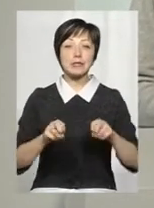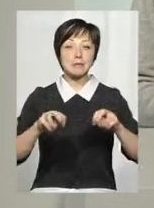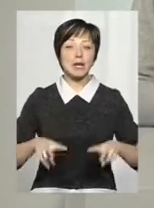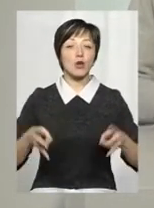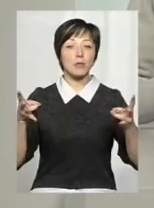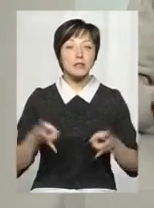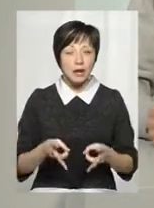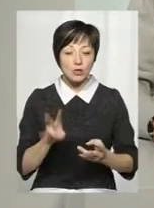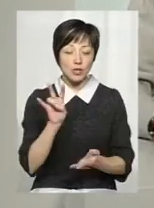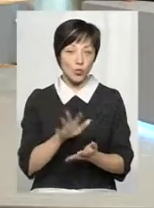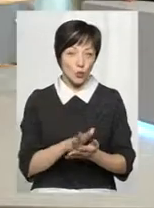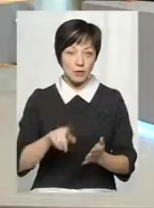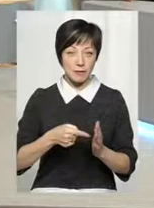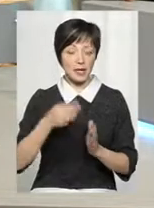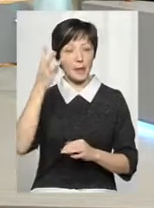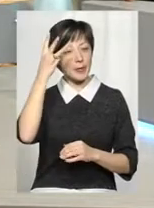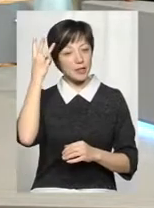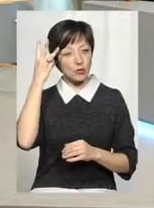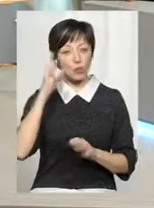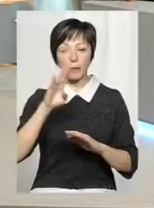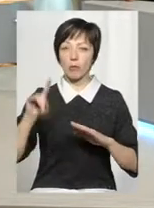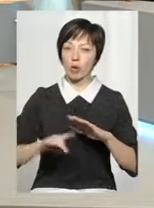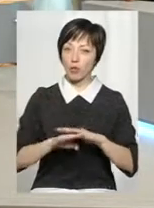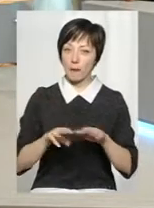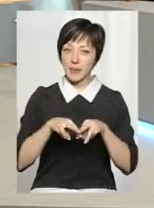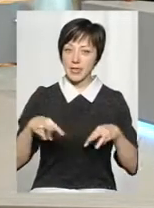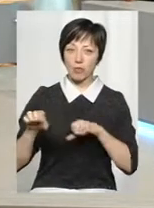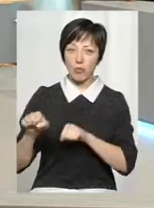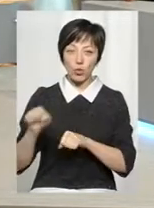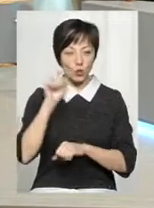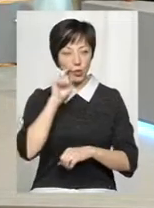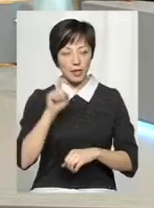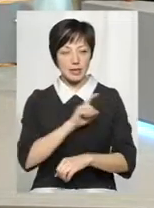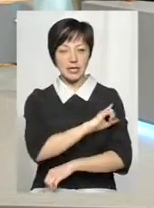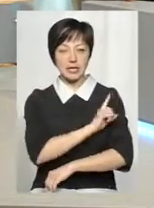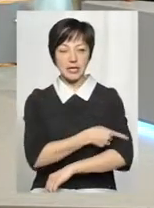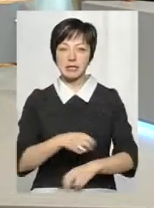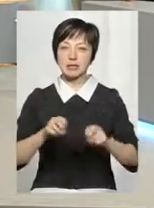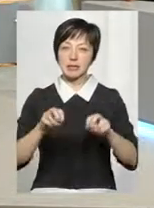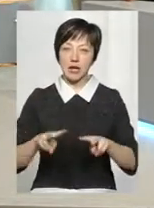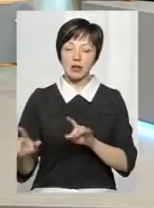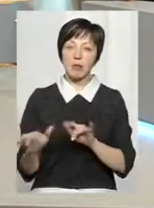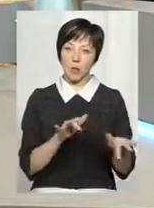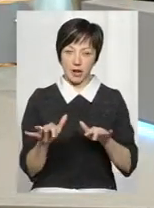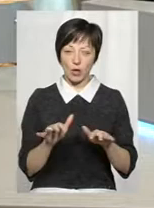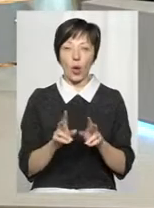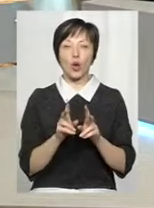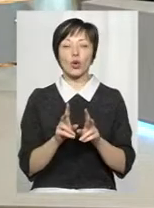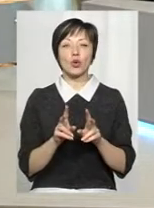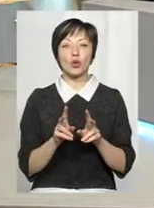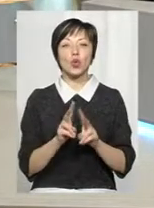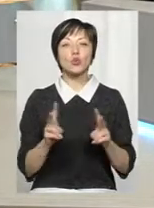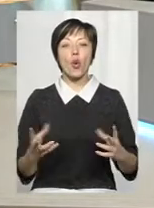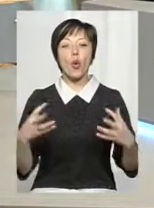призначення, що дислокується в місті Хмельницькому, підпорядковується Міністерство оборони України силам спеціальних операцій. Хто ж об'єднаний